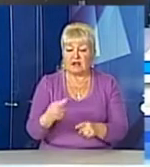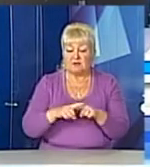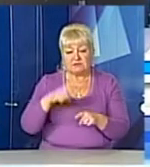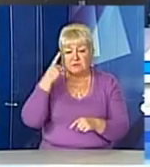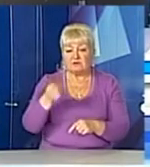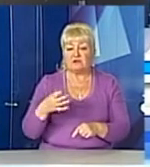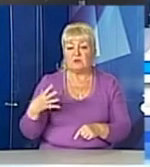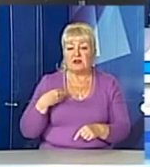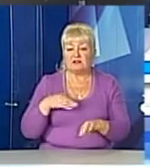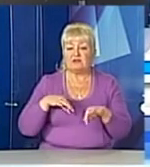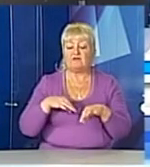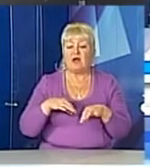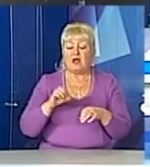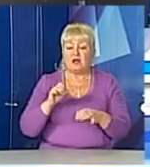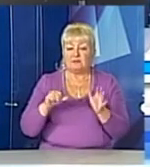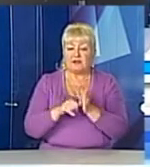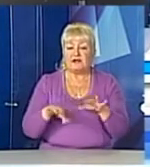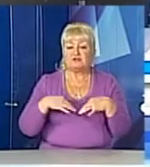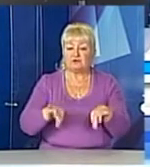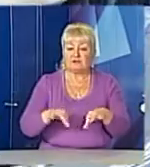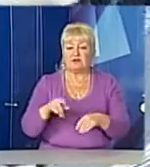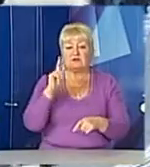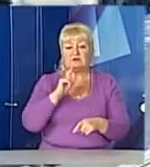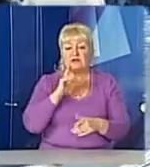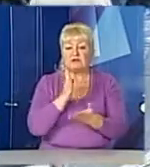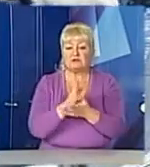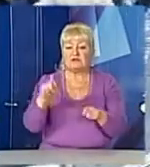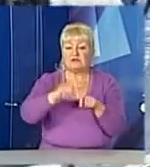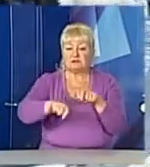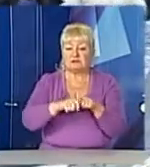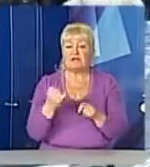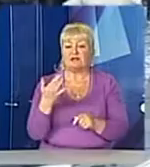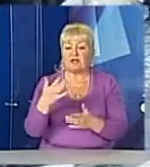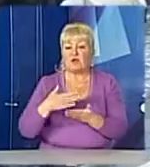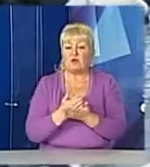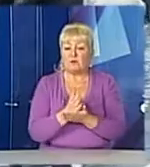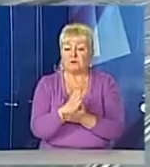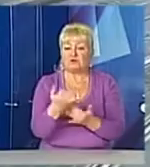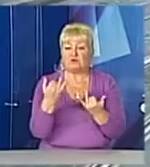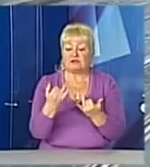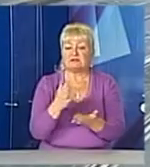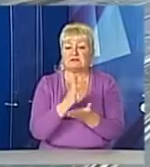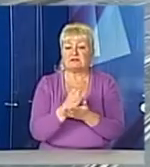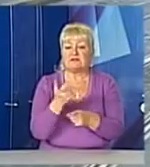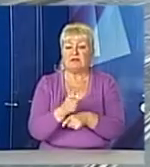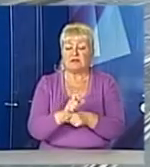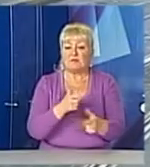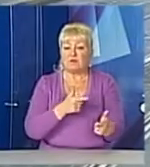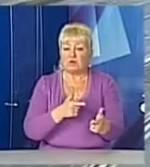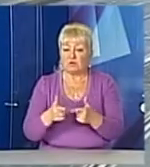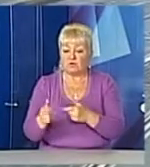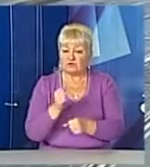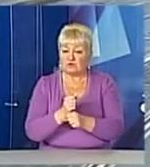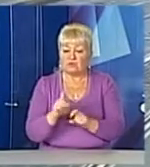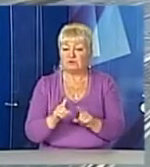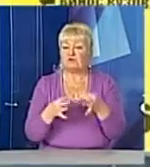Львів електротрансі. Наразі це втілюють в експериментальному режимі на кількох маршрутах. Зараз проводять здебільшого підготовчі роботи, які